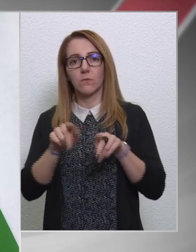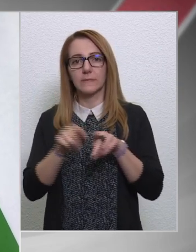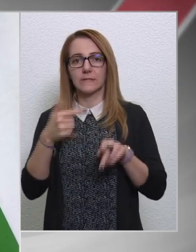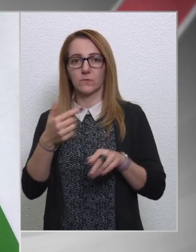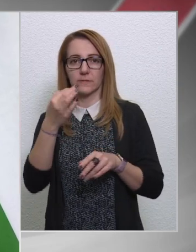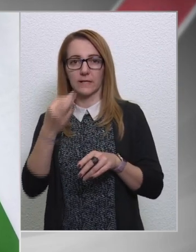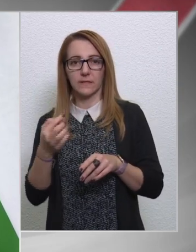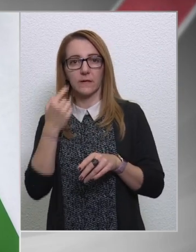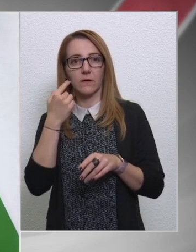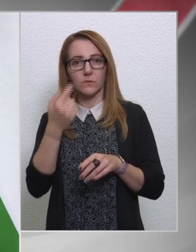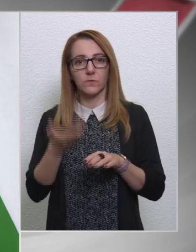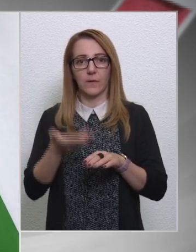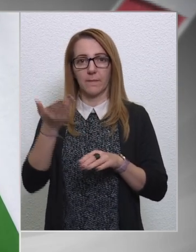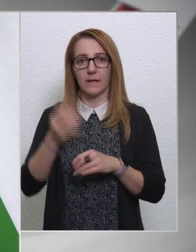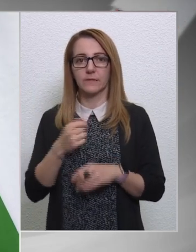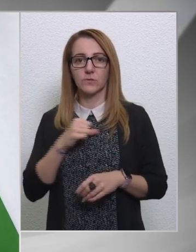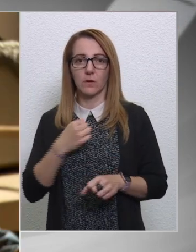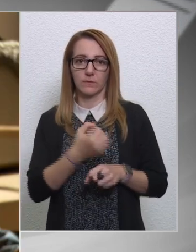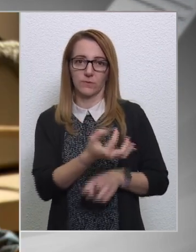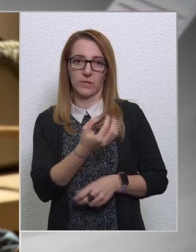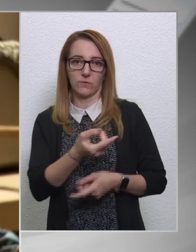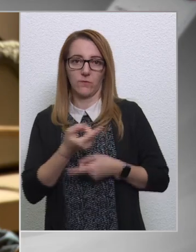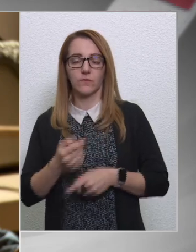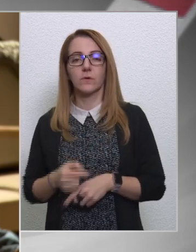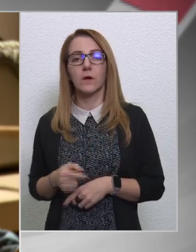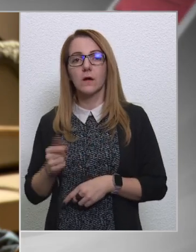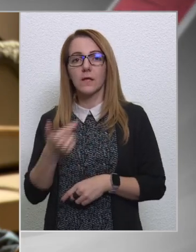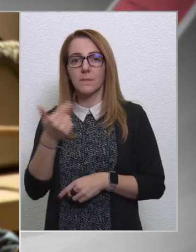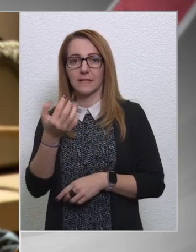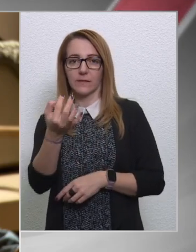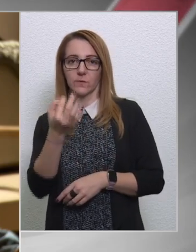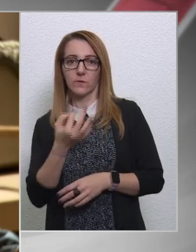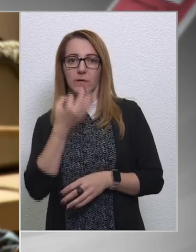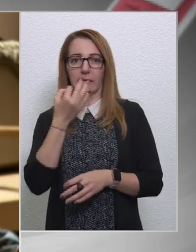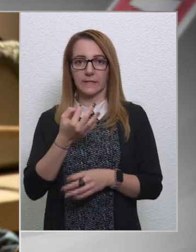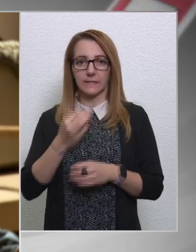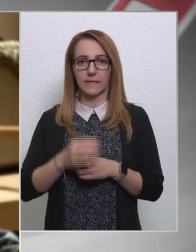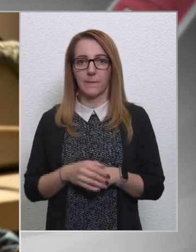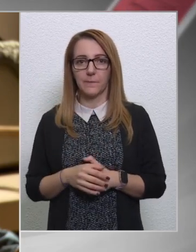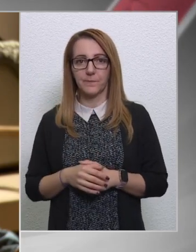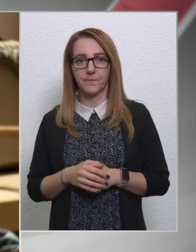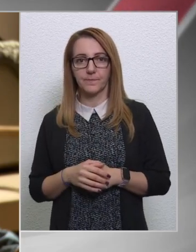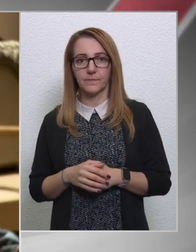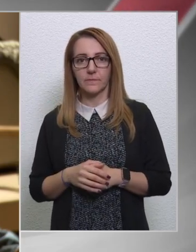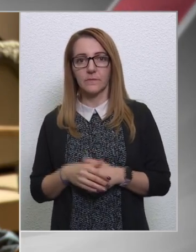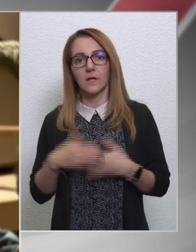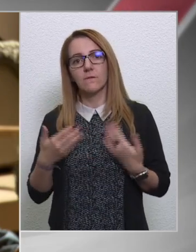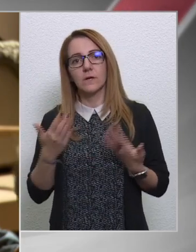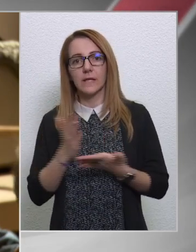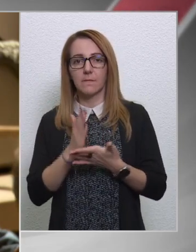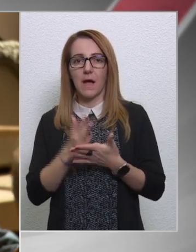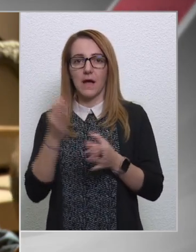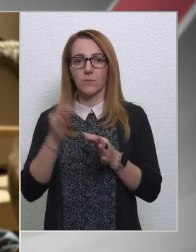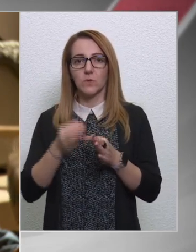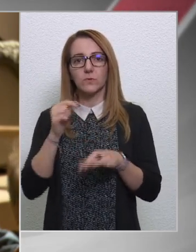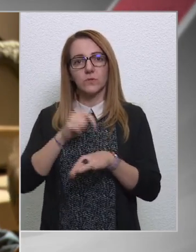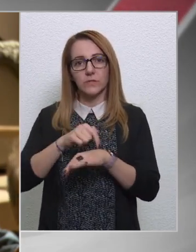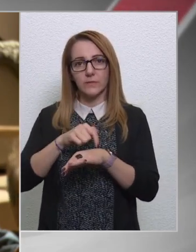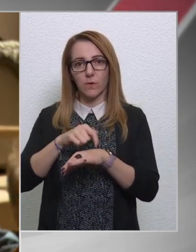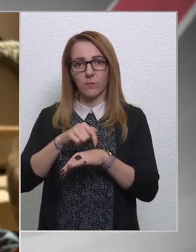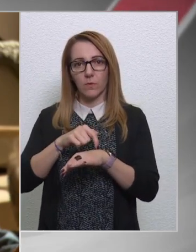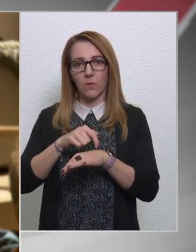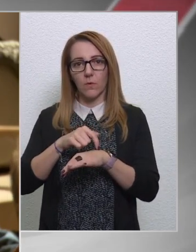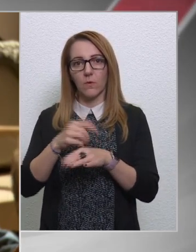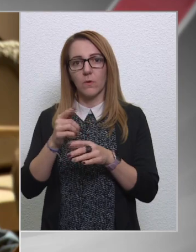Csak a bizottságon múlik. Azt pedig mindkettejüttől kérdezem, hogy van-e már pontos időpontja